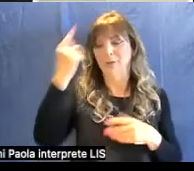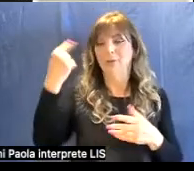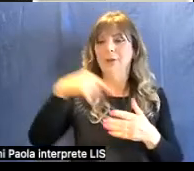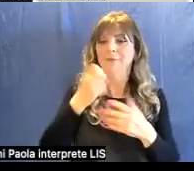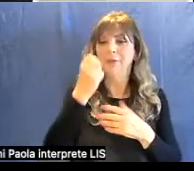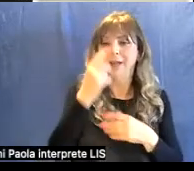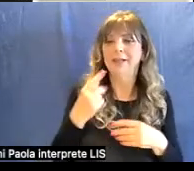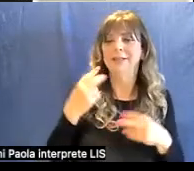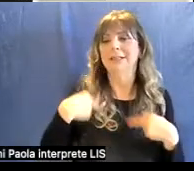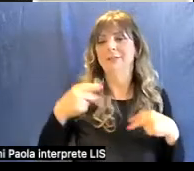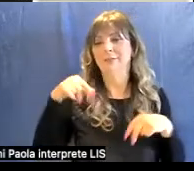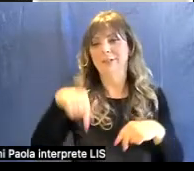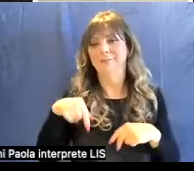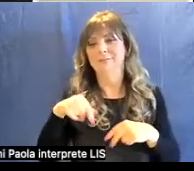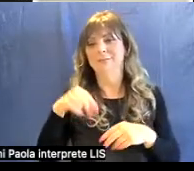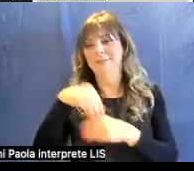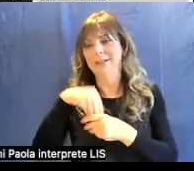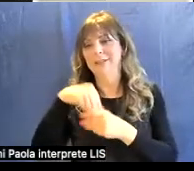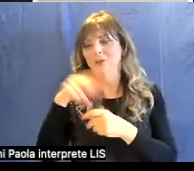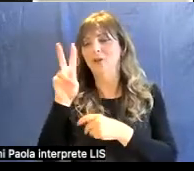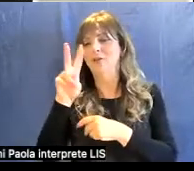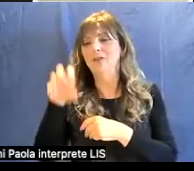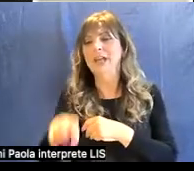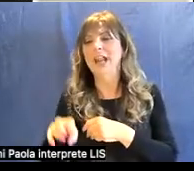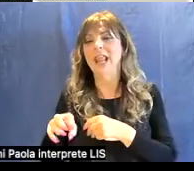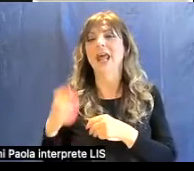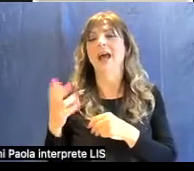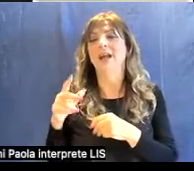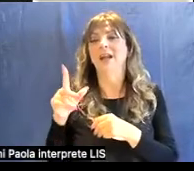dopo la morte del marito.